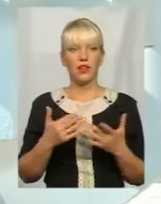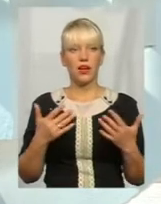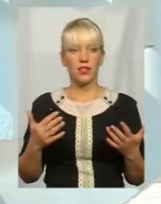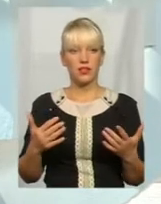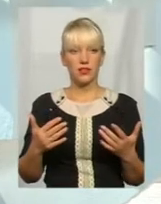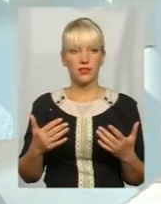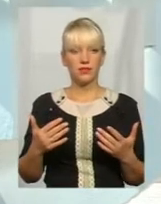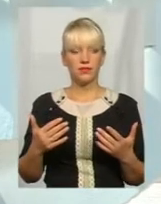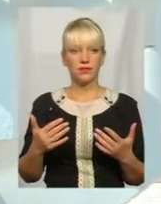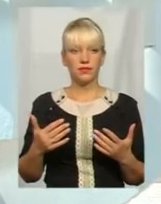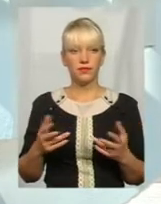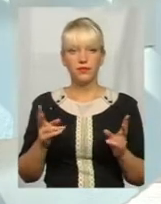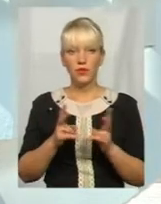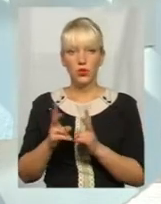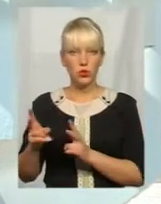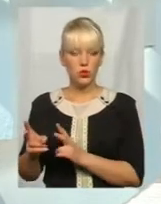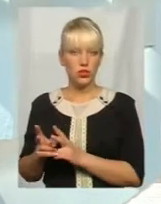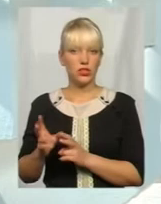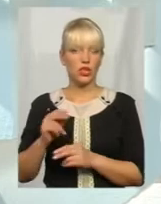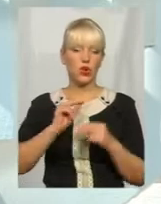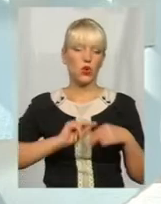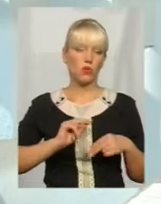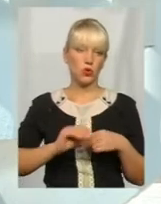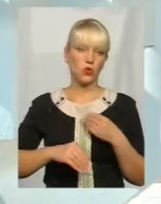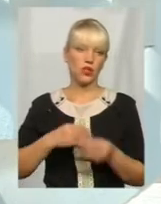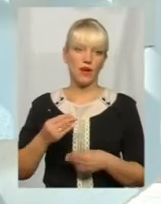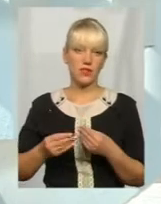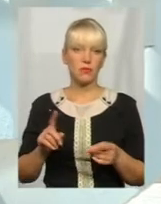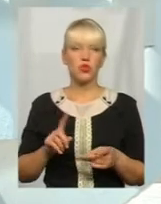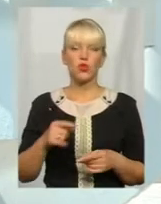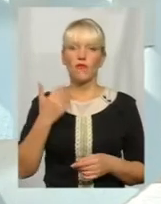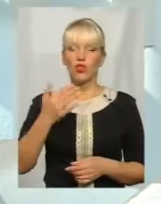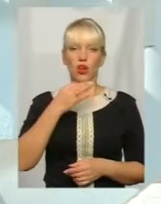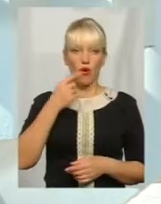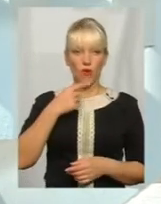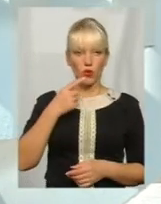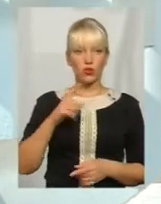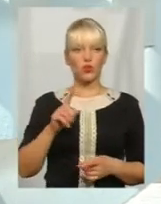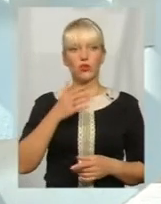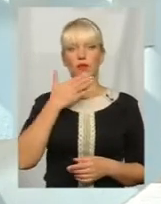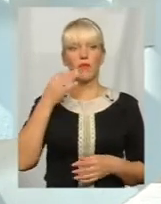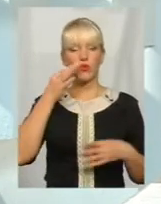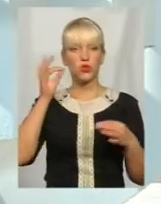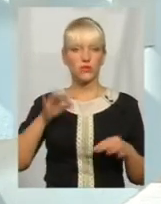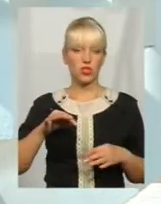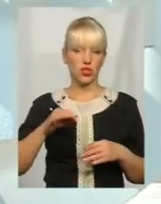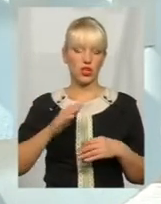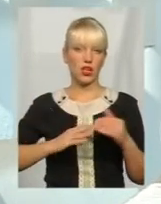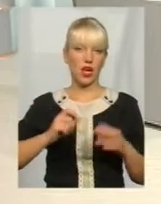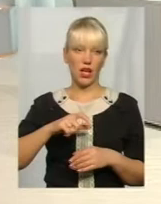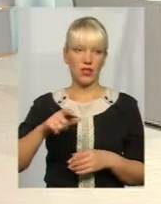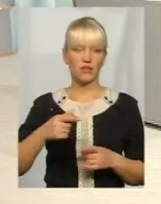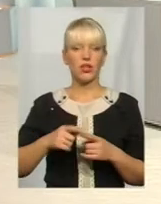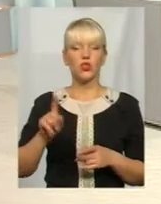зустрічах з роботодавцями, на що вони наголошують? Що немає досвідчених кадрів. Звичайно,